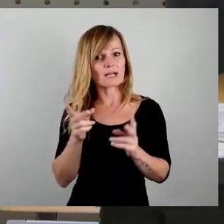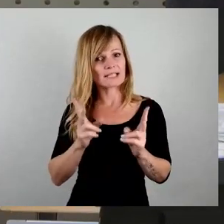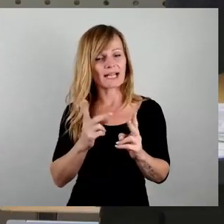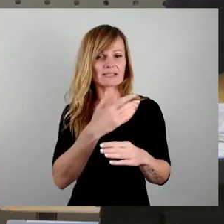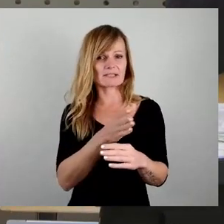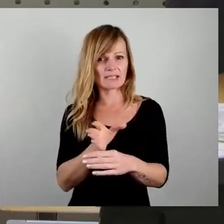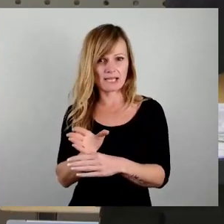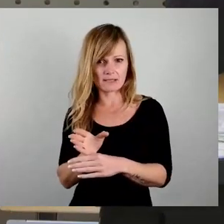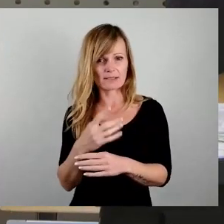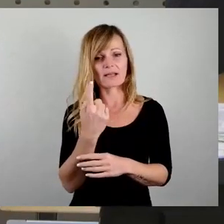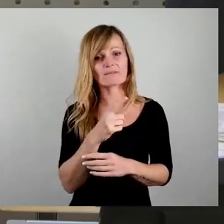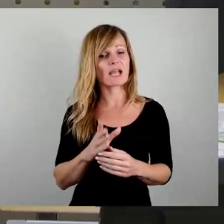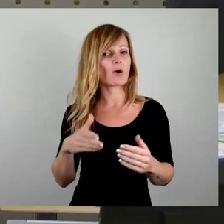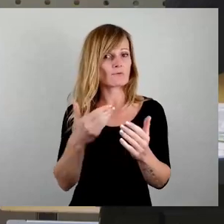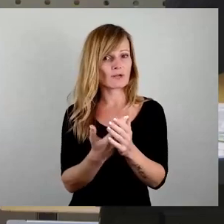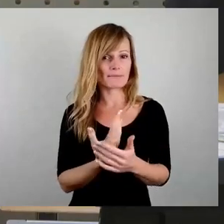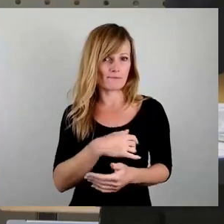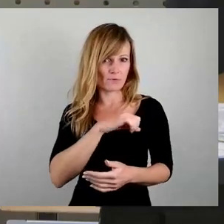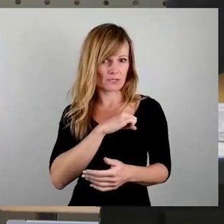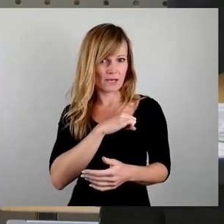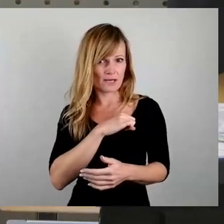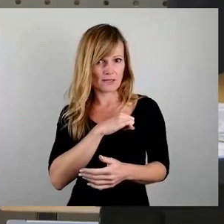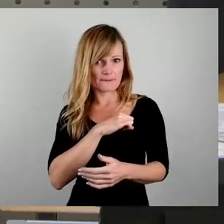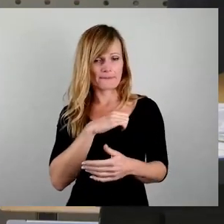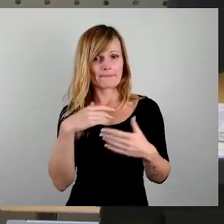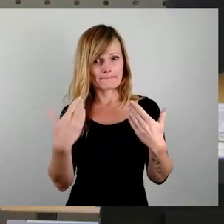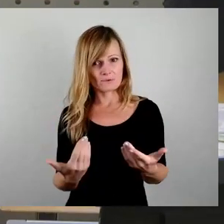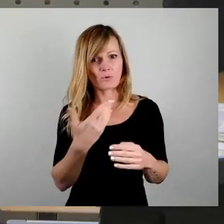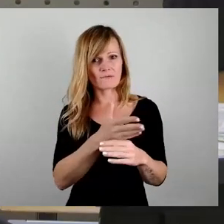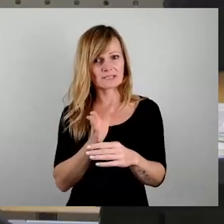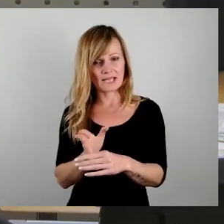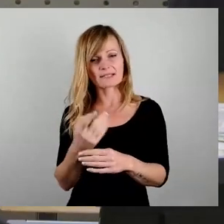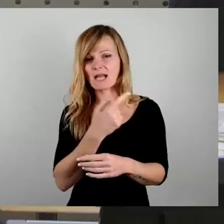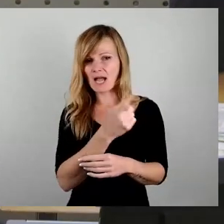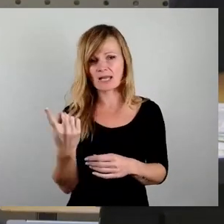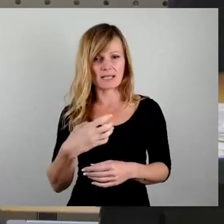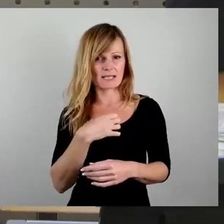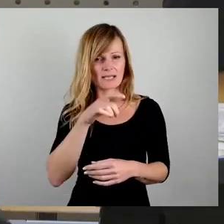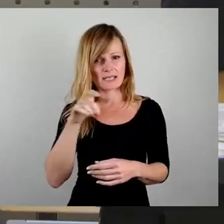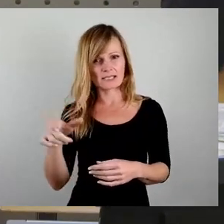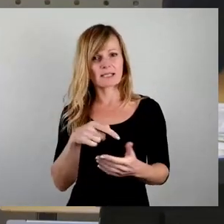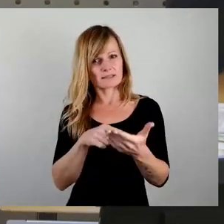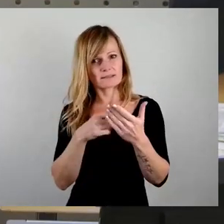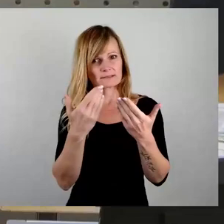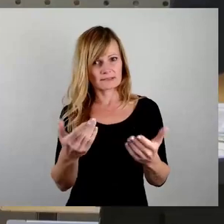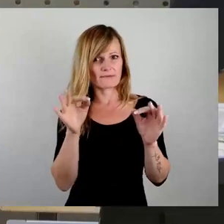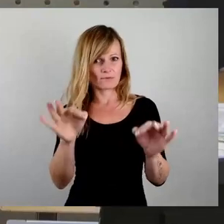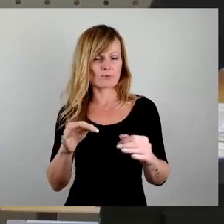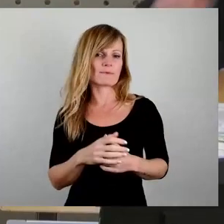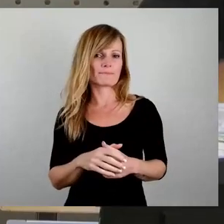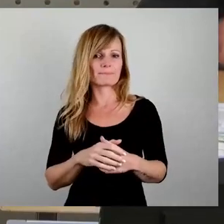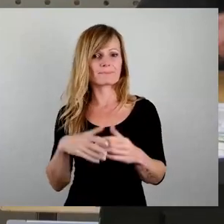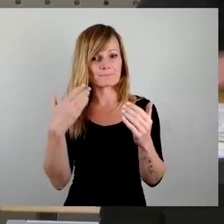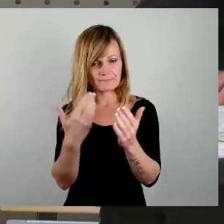haben die Aufgabe, den Vorteil, auf unsere Stadt zukommt, so zu verteilen, dass er allen Dresdnerinnen und Dresden zugute kommt. Und an der Stelle hat dann Herr